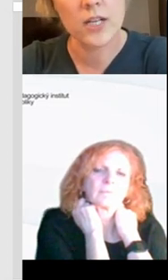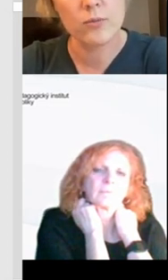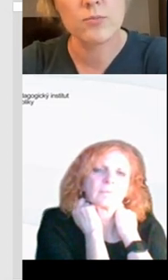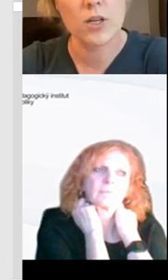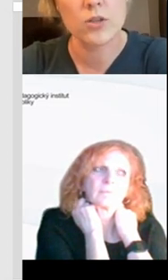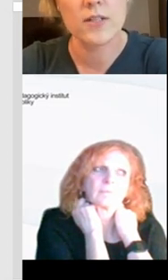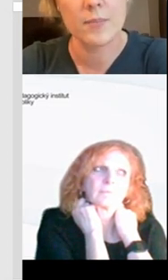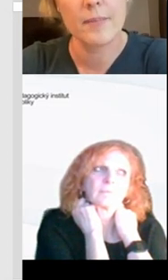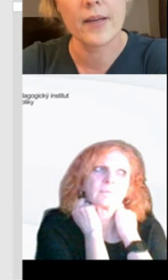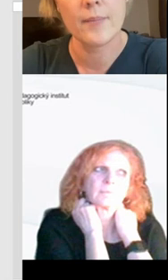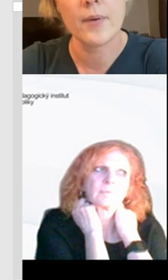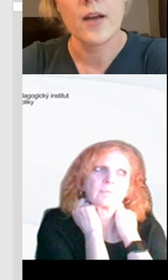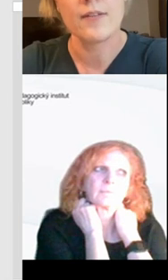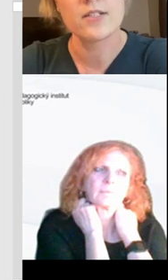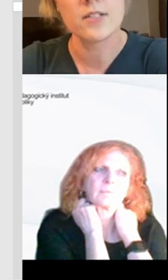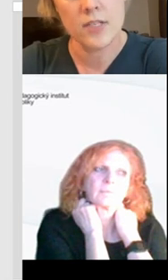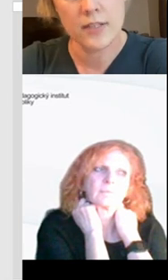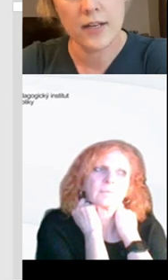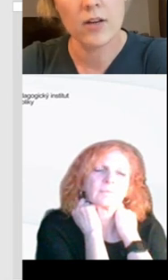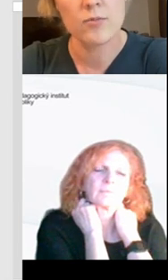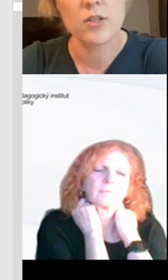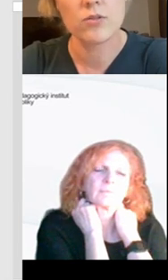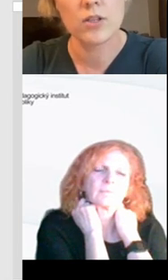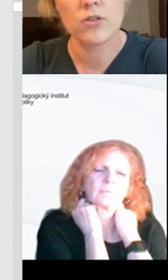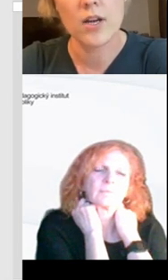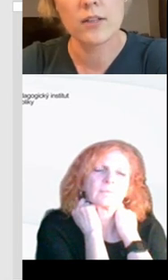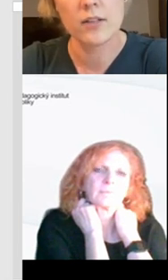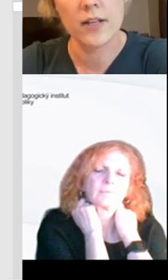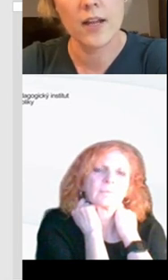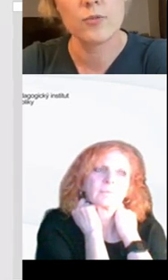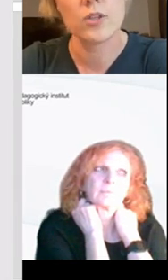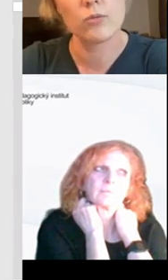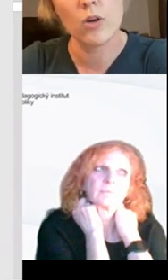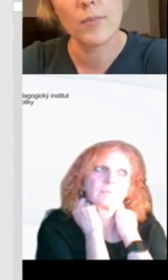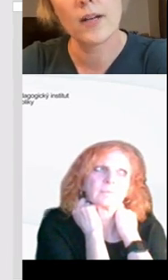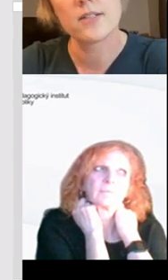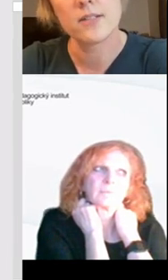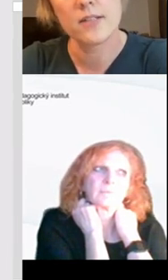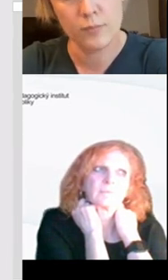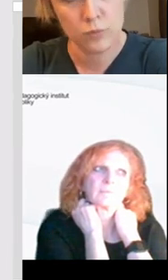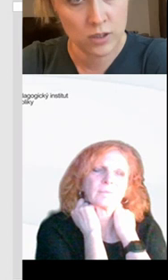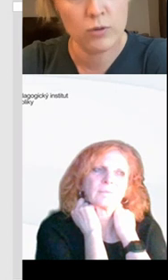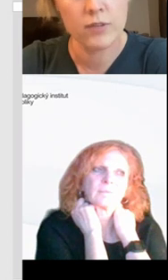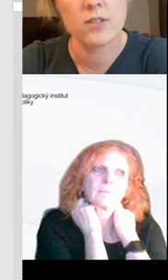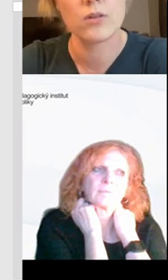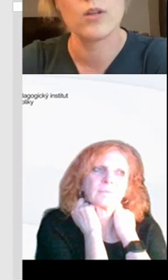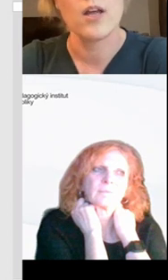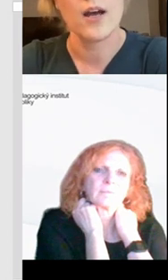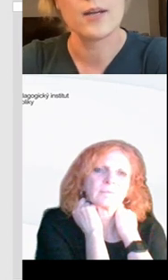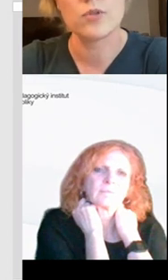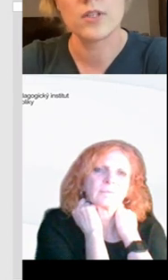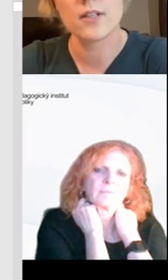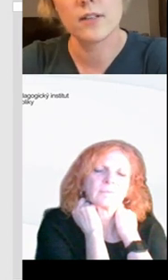kodem, takže oni se nemusí přihlašovat svým e-mailem a vy zase vidíte okamžitě, co ten žák dělá, můžete tu jeho práci sdílet, můžete mu ji